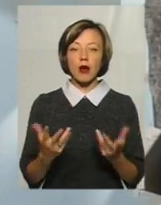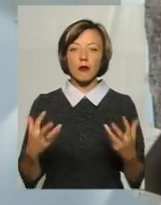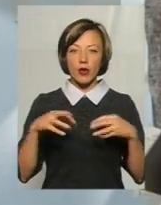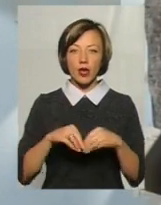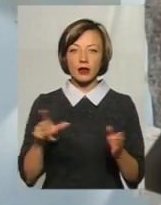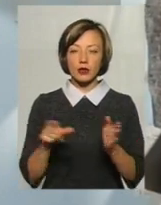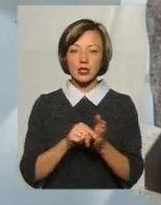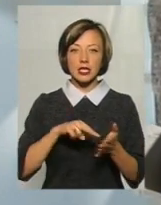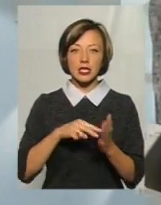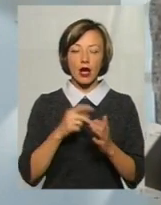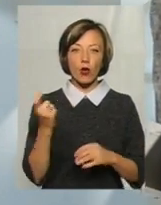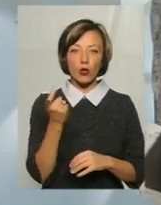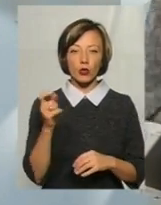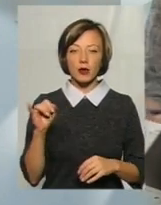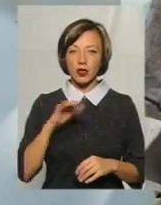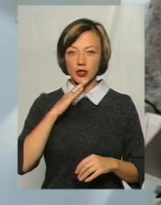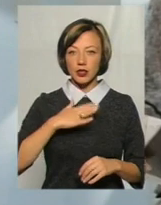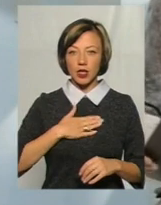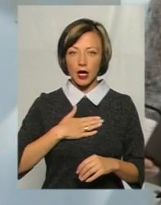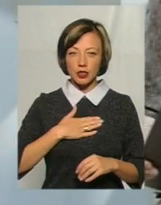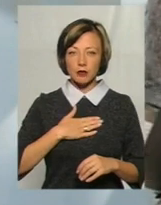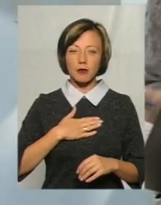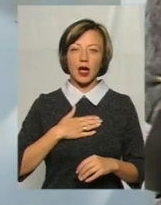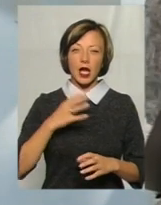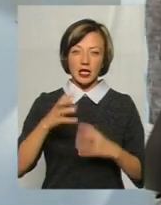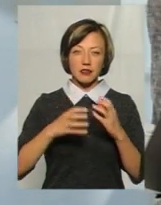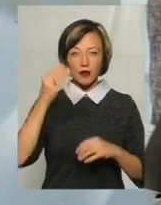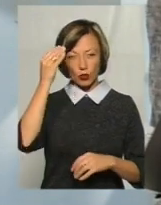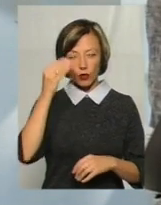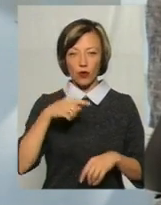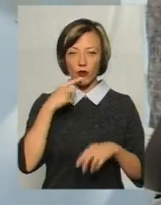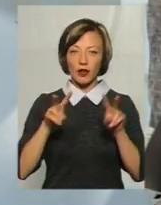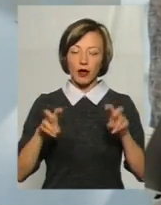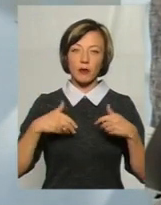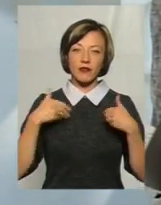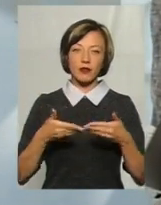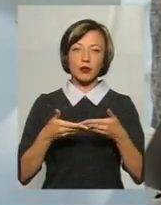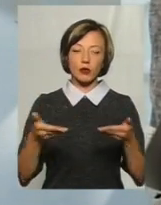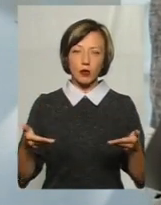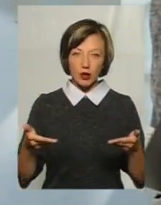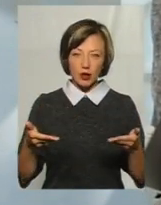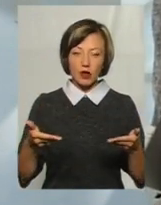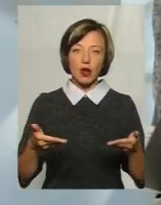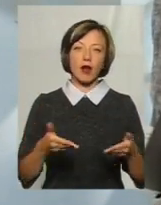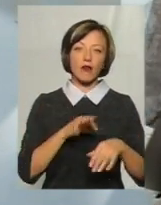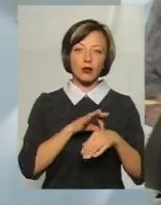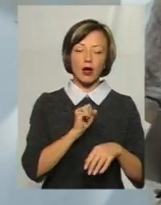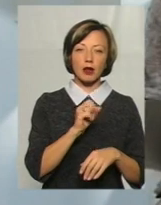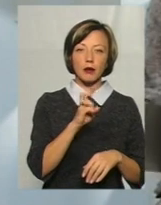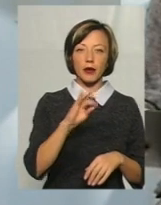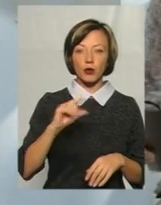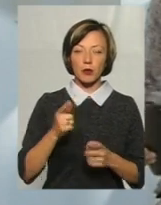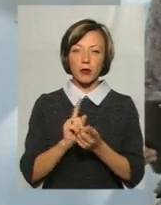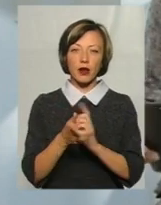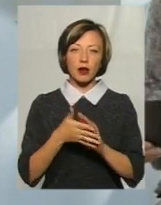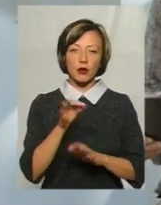з економікою і з нашим світоглядом. Про це сьогодні говоримо у темі. Вітаю вас, я Анна Бендюк, перекладна жестову мову Ольгри